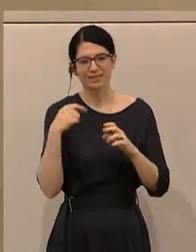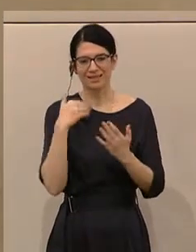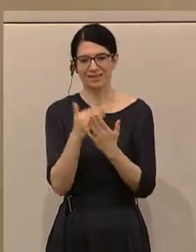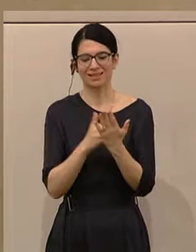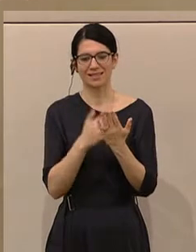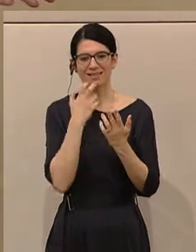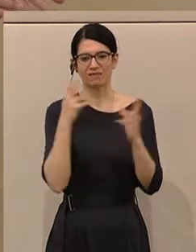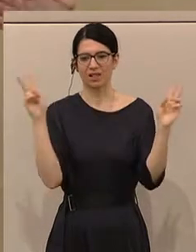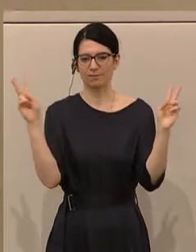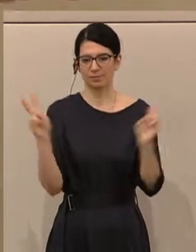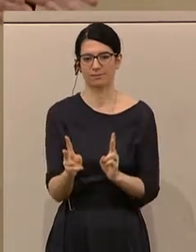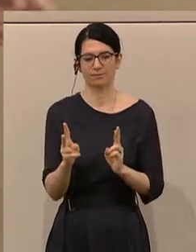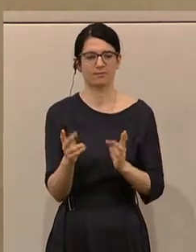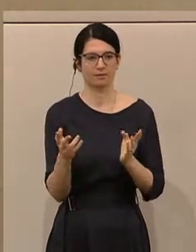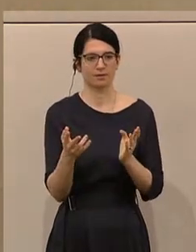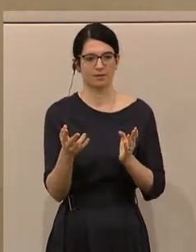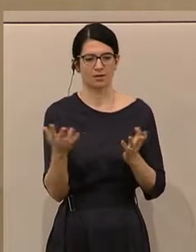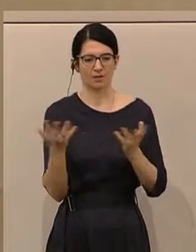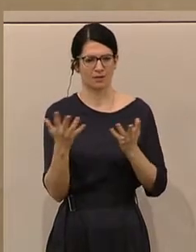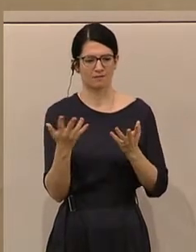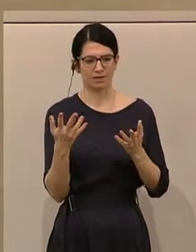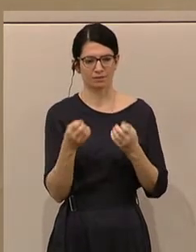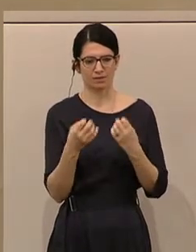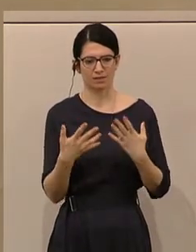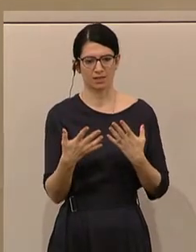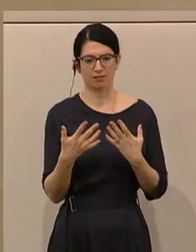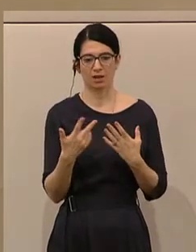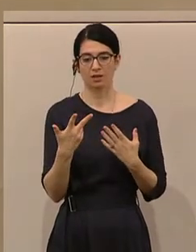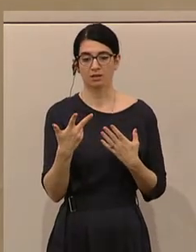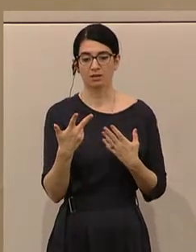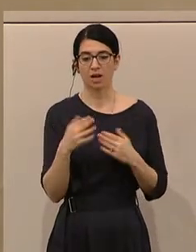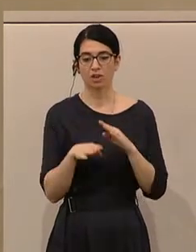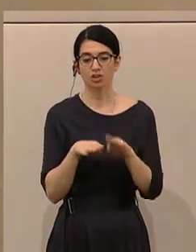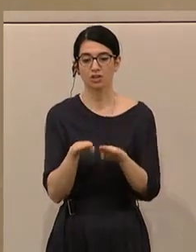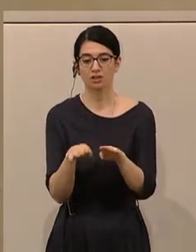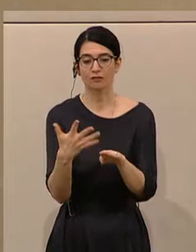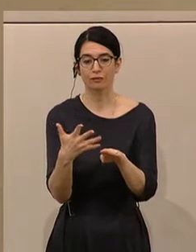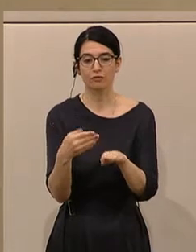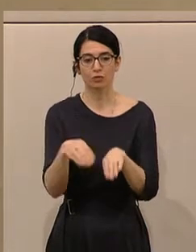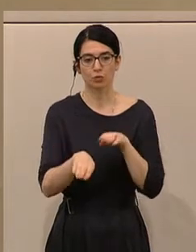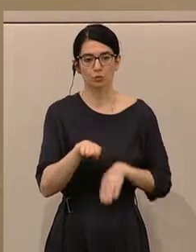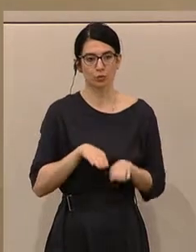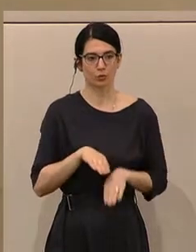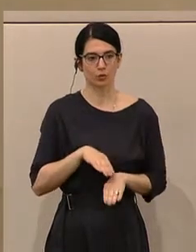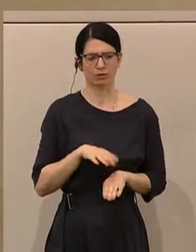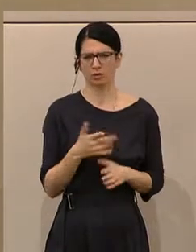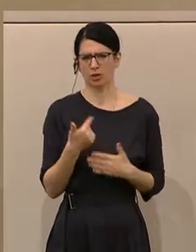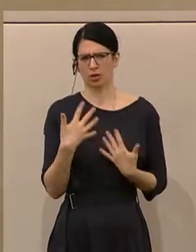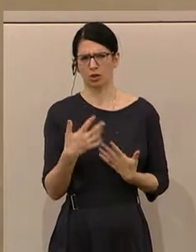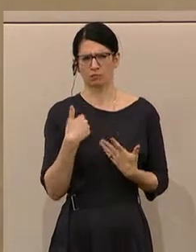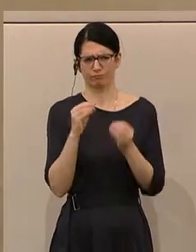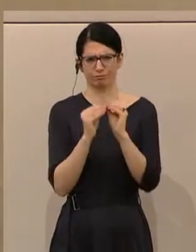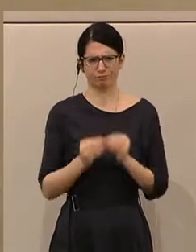Gesetze einschränken wollen. Aber was passiert? Drei Schritte vor, fünf Schritte zurück. So kann es nicht